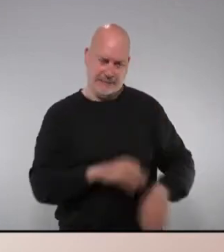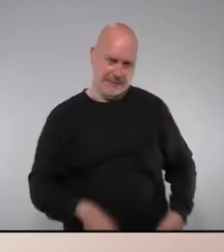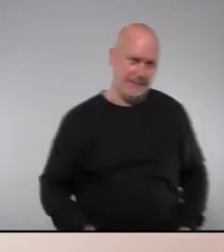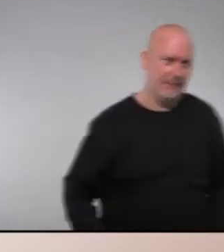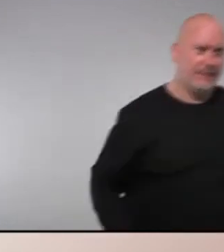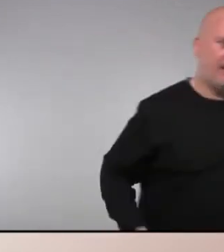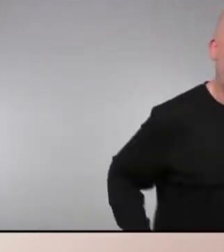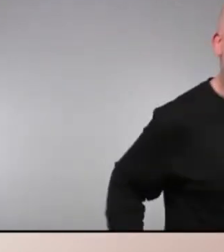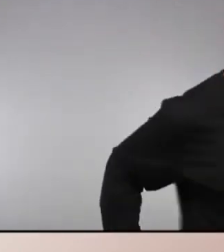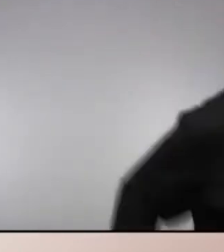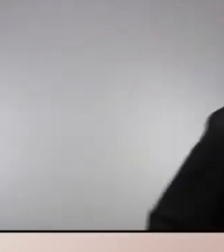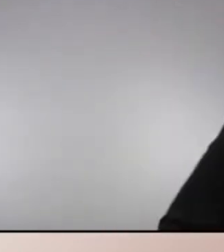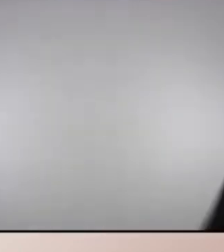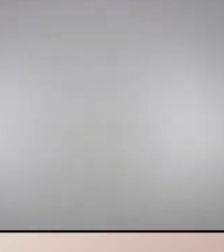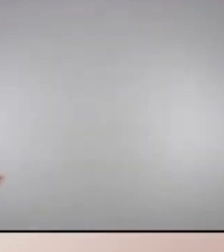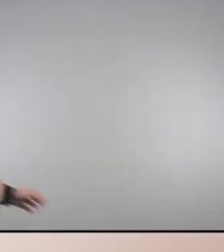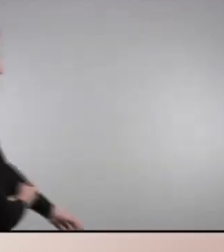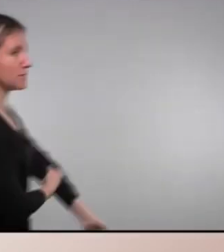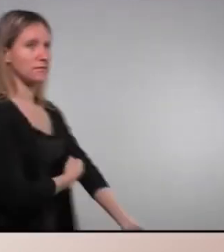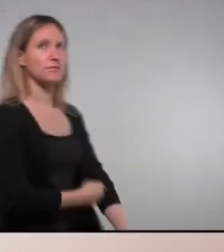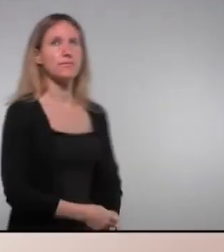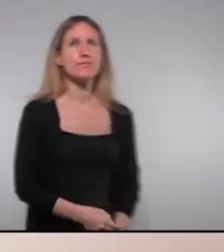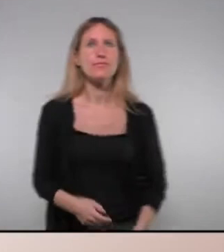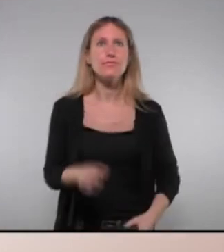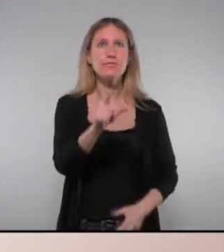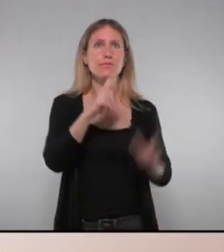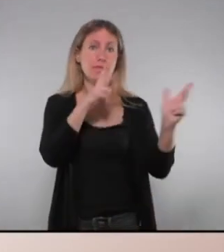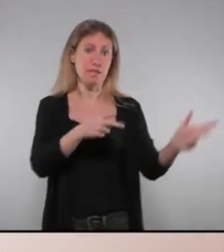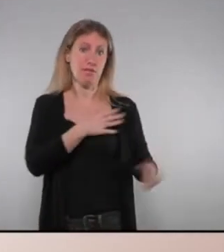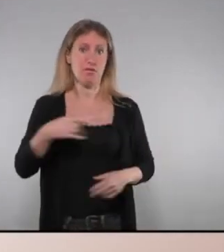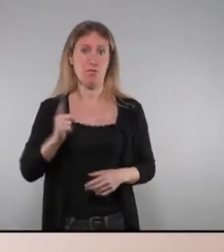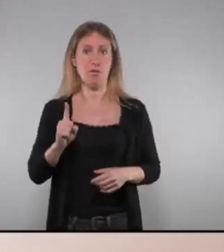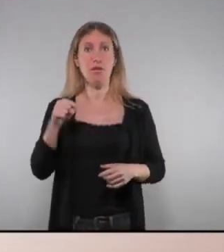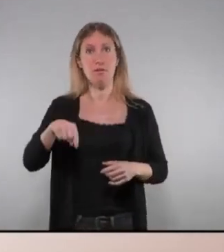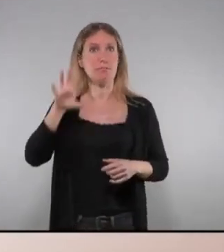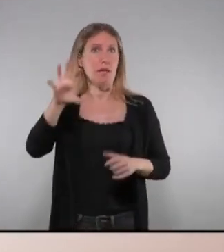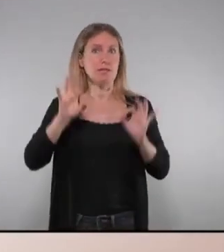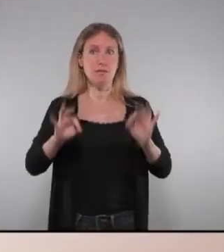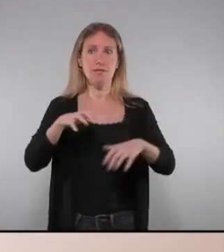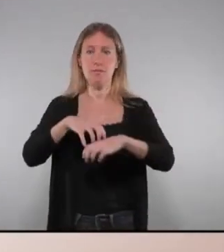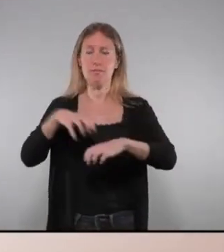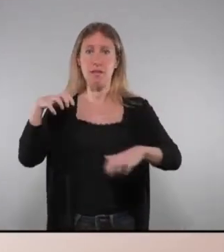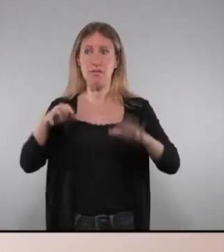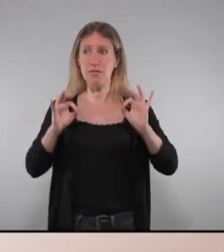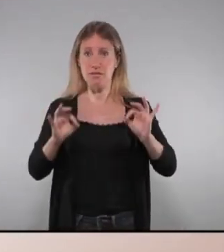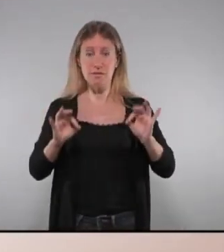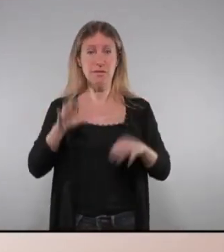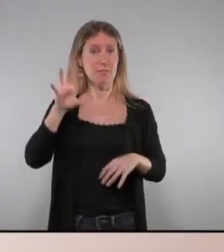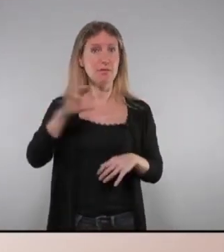el greu que els hi sabrien els meus pares doncs anar a una residència que no volien anar-hi i així és molta part del nostre país la majoria de la gent del nostre país